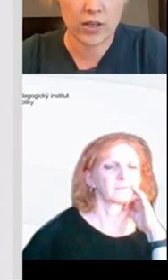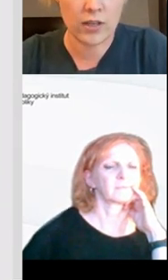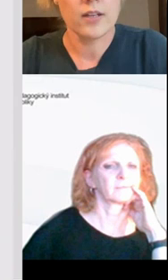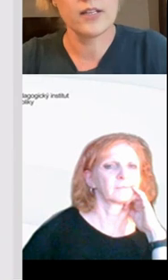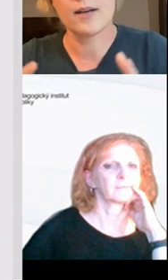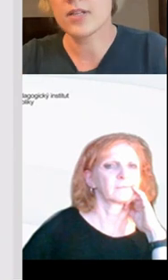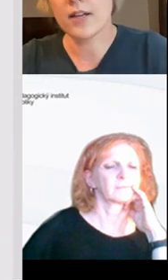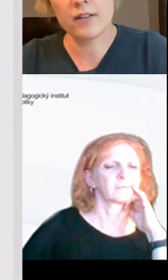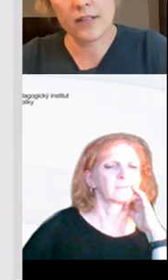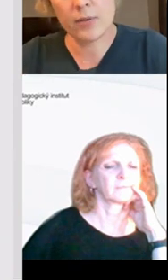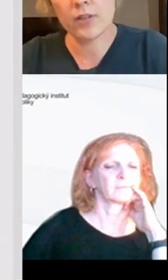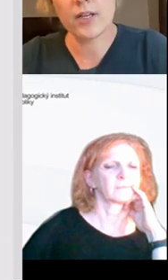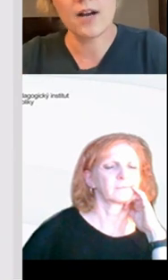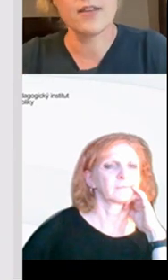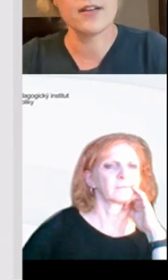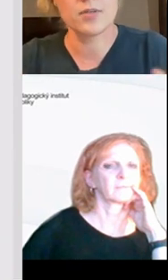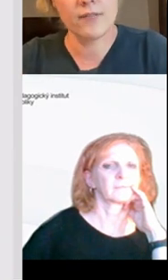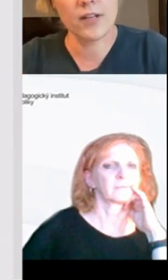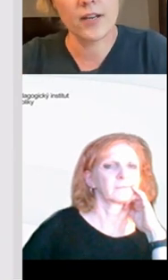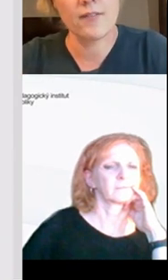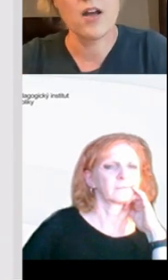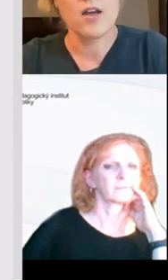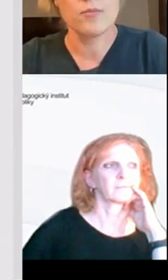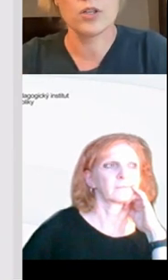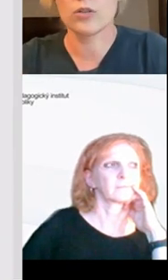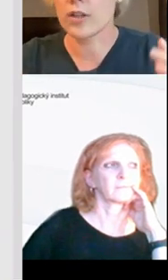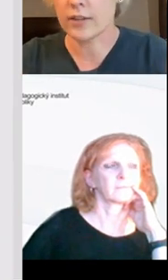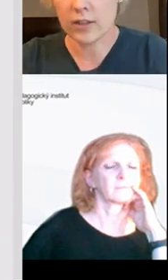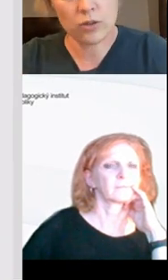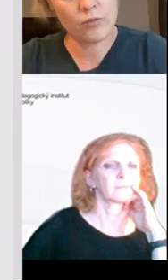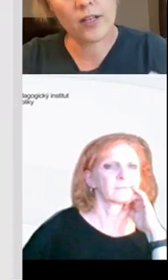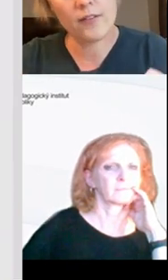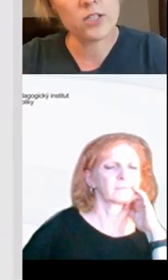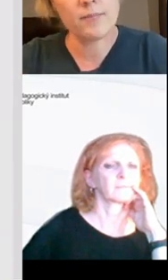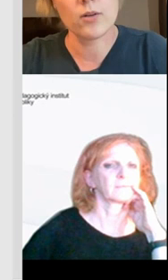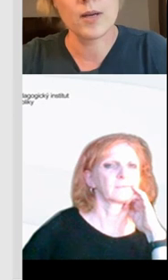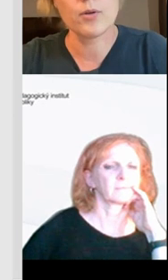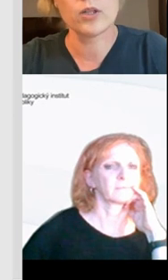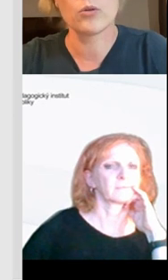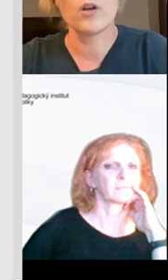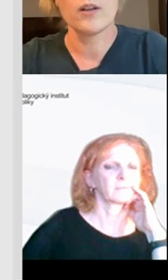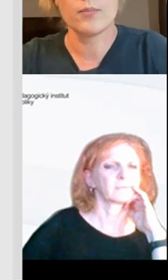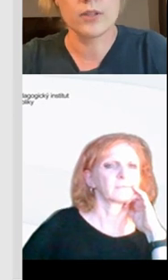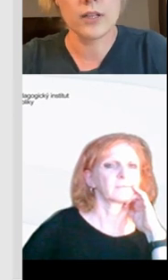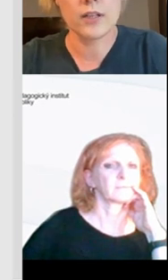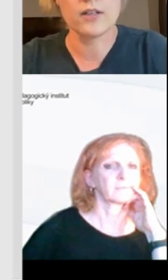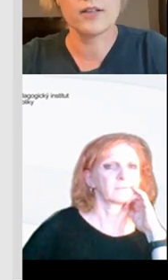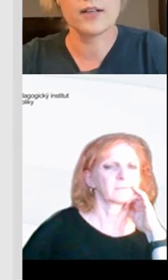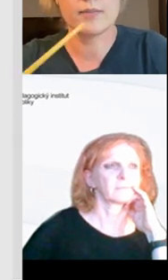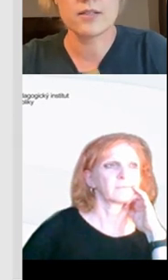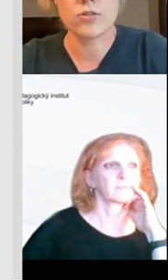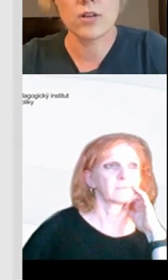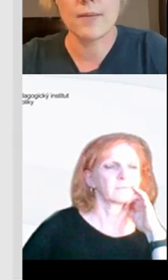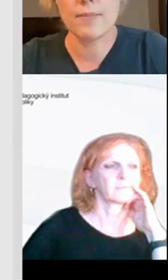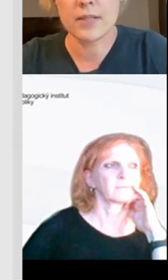soubor kartiček, nikam se neproklikává, nikam se nevyhledává. Můžete to dělat tak, že to vyhledává třeba jenom na monitoru, nebo tady,